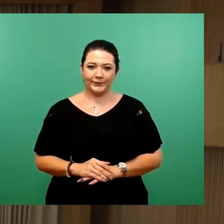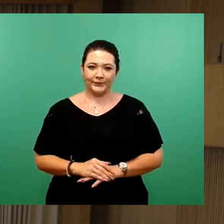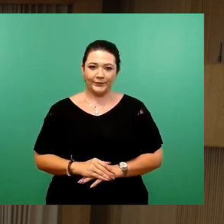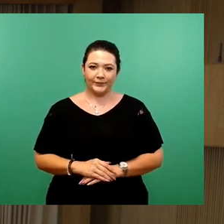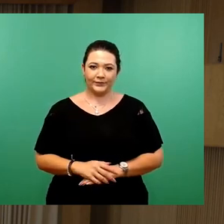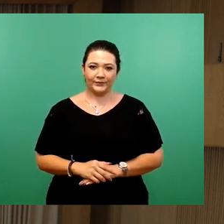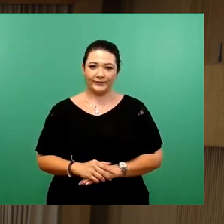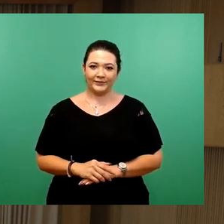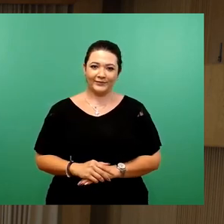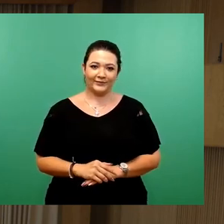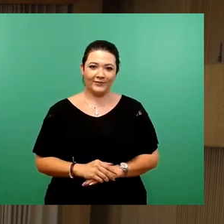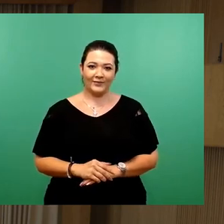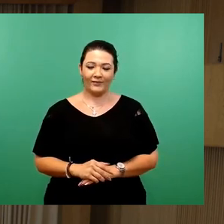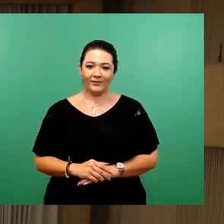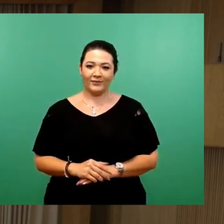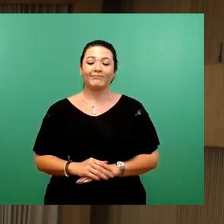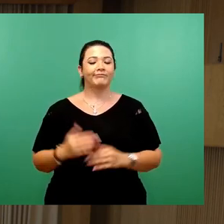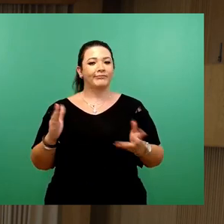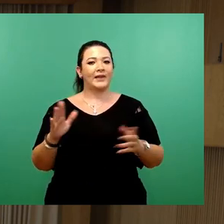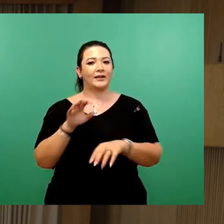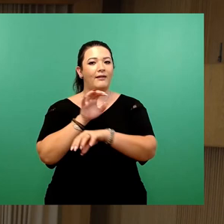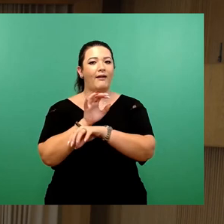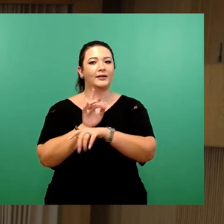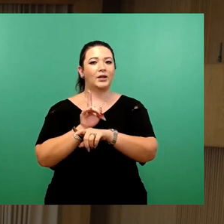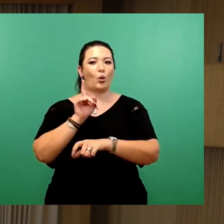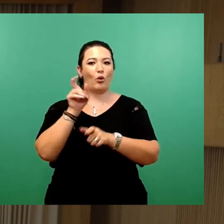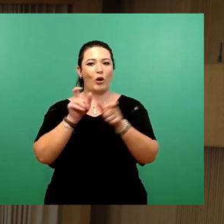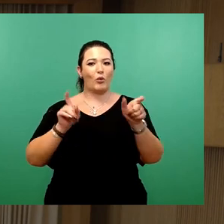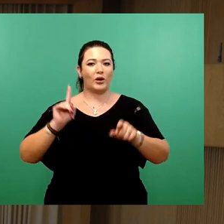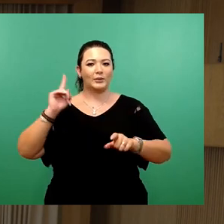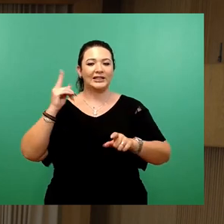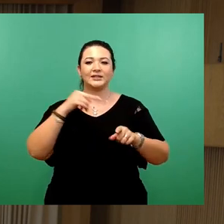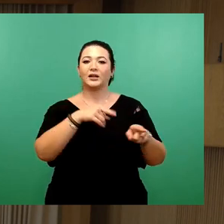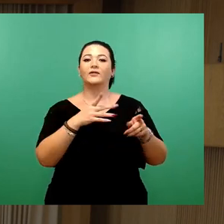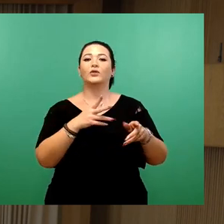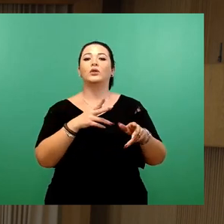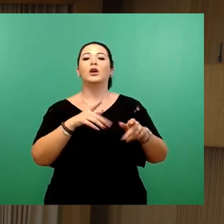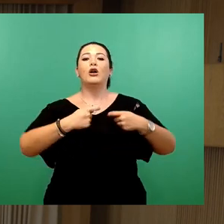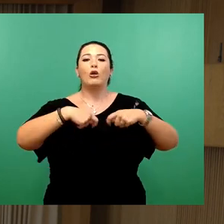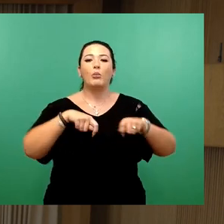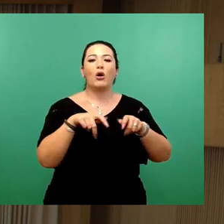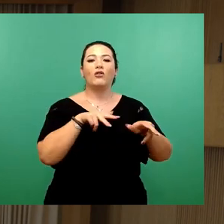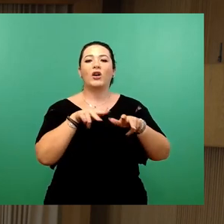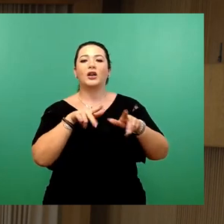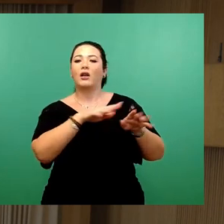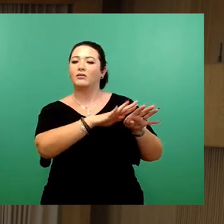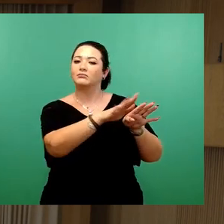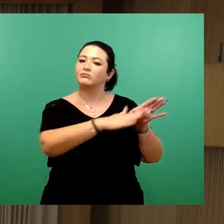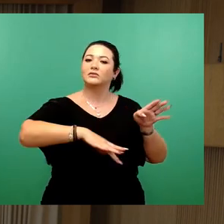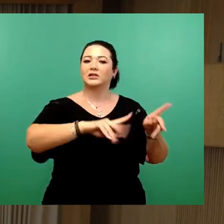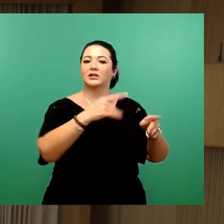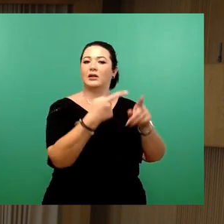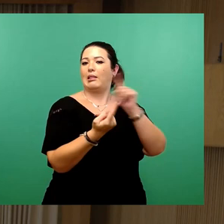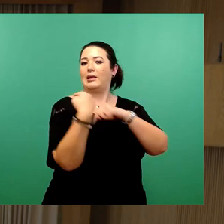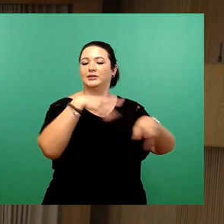Sehr geehrter Herr Oberbürgermeister, der Beigeordnete für Stadtentwicklung, Bau, Verkehr und Liegenschaften informierte die Mitglieder des Bauausschusses in der Sitzung